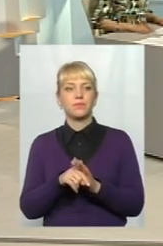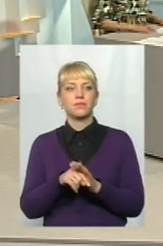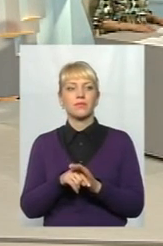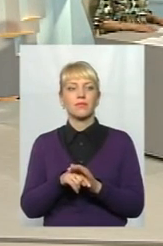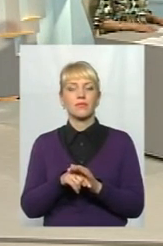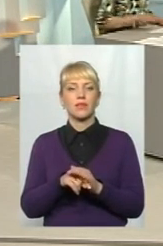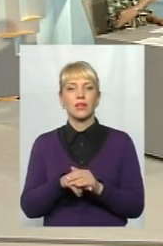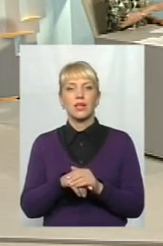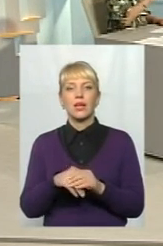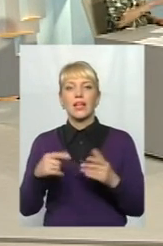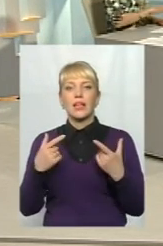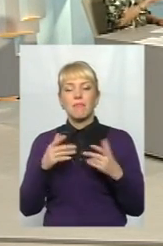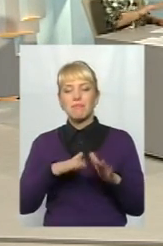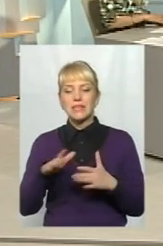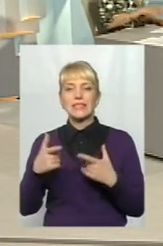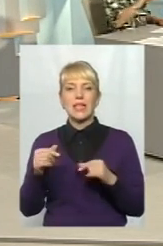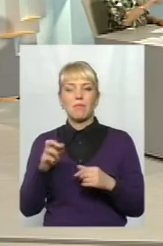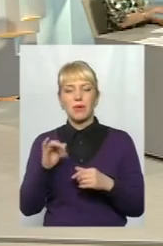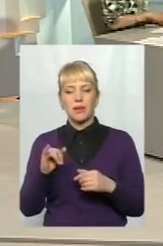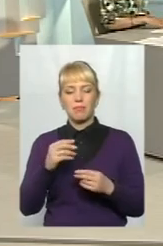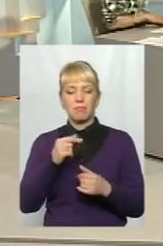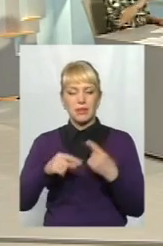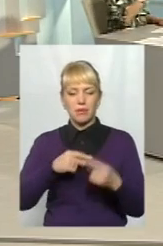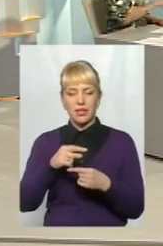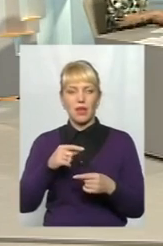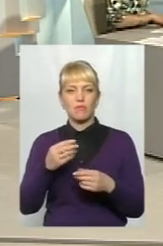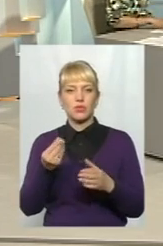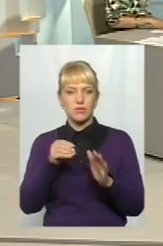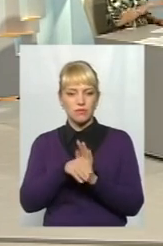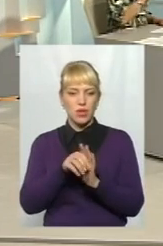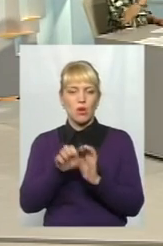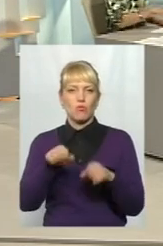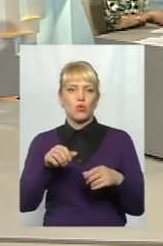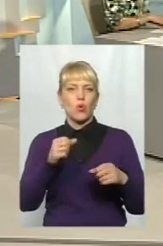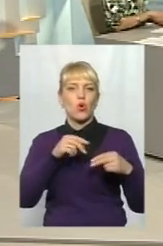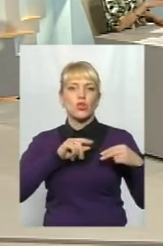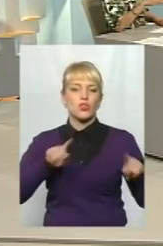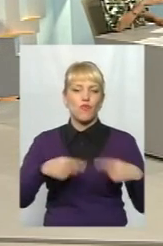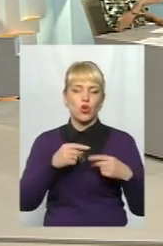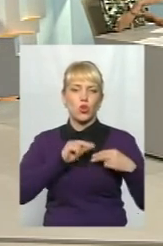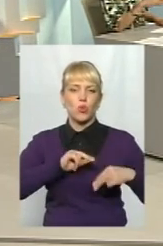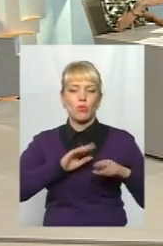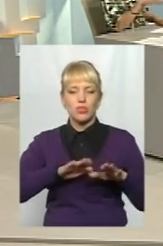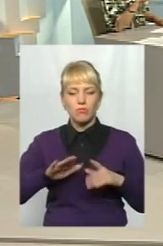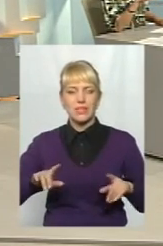де місць, де може підприємець прикластися, створити робоче місце, розвинутися,